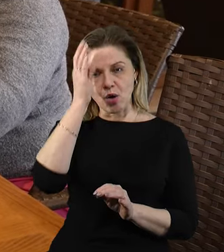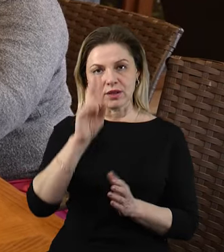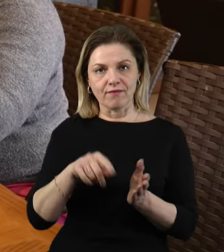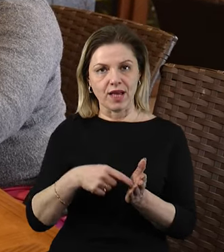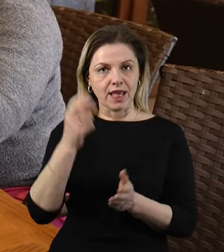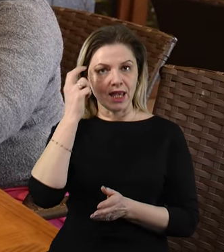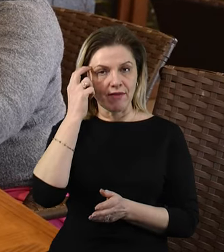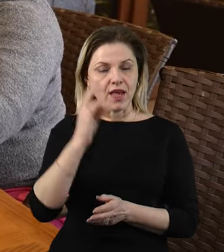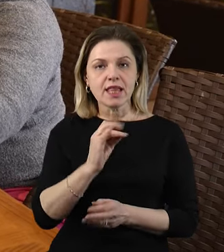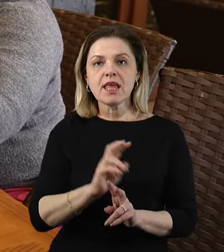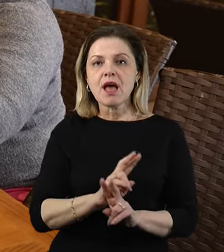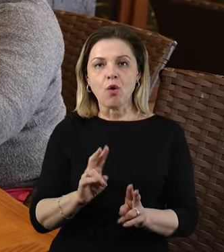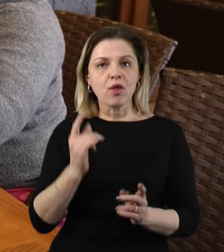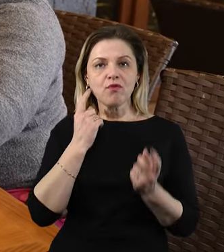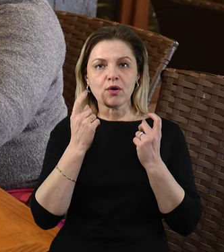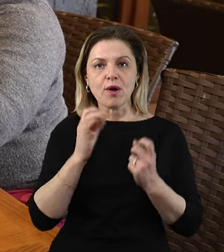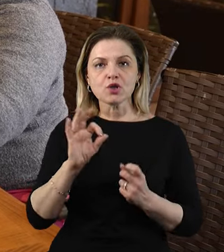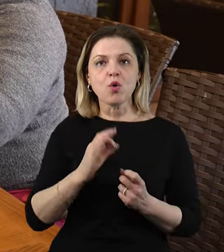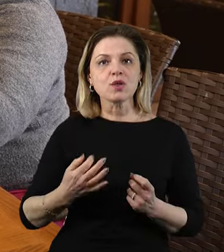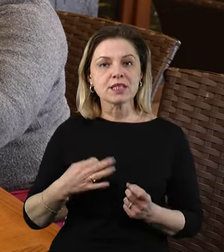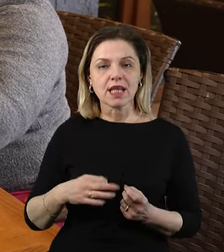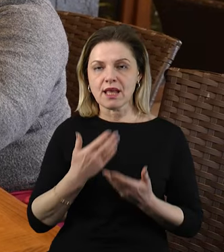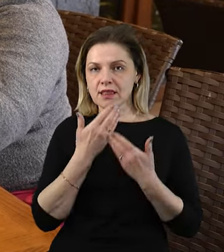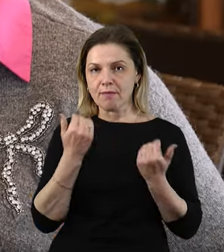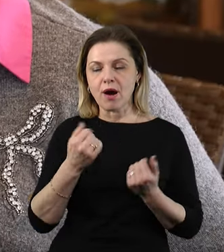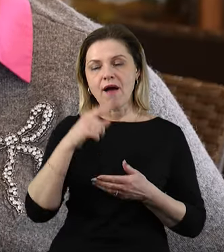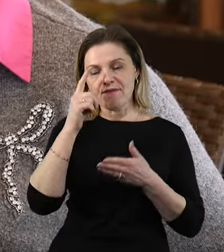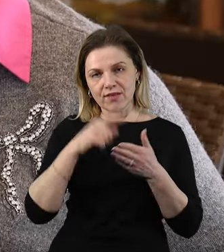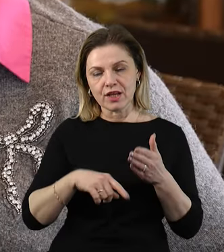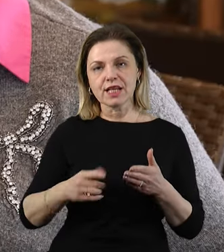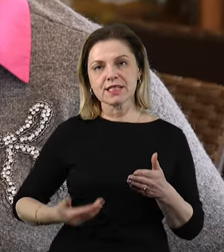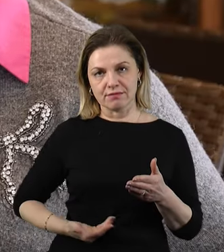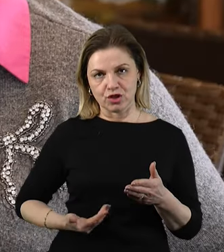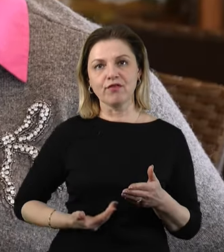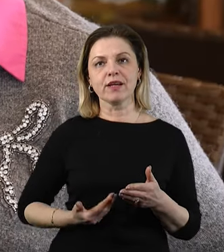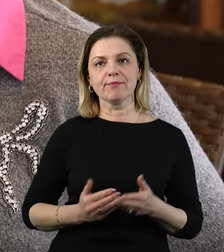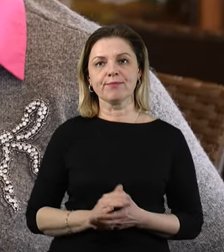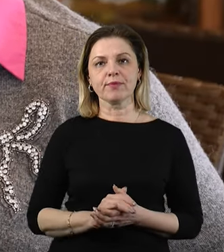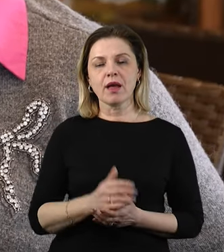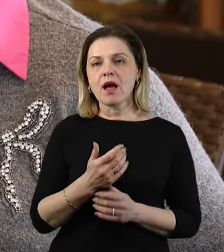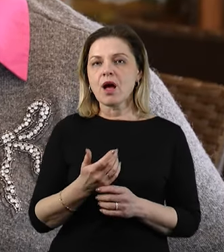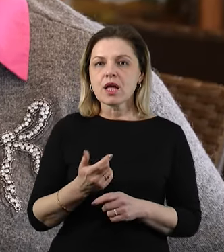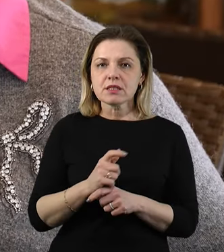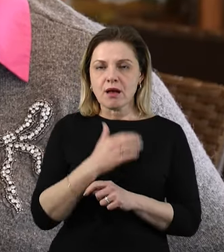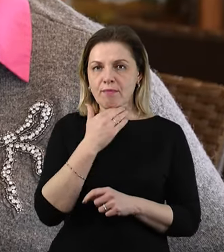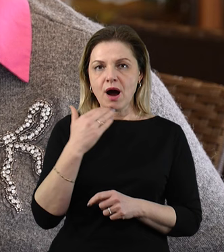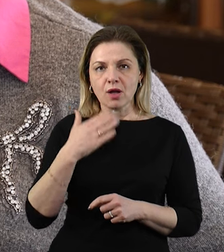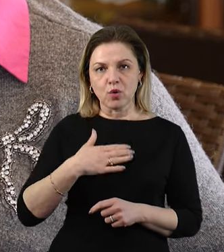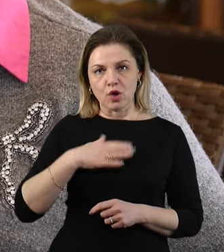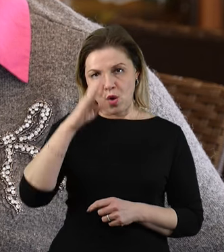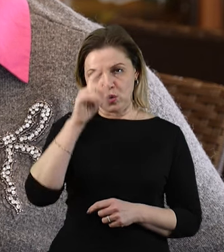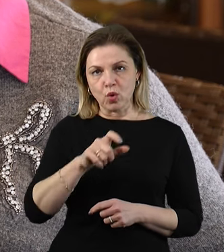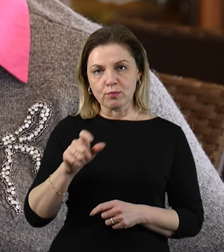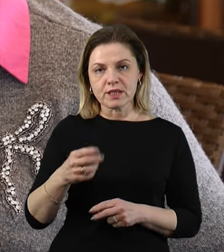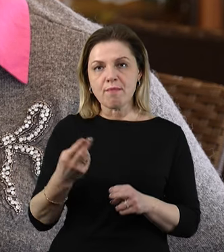Жодної інформації про перебування сина немає, проте вірить, що він живий. Сильно багато наших хлопців, без вісті зникших,